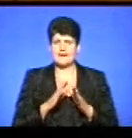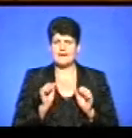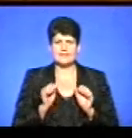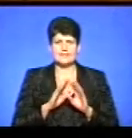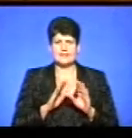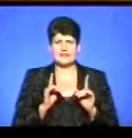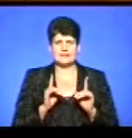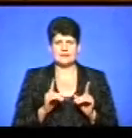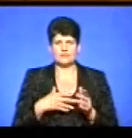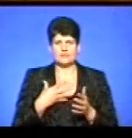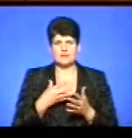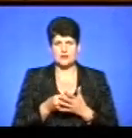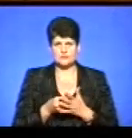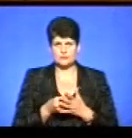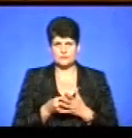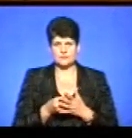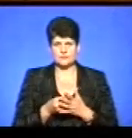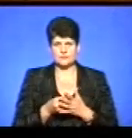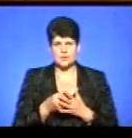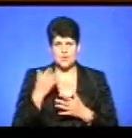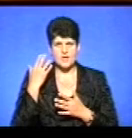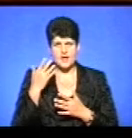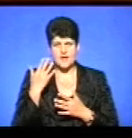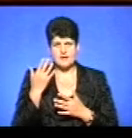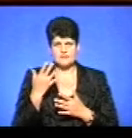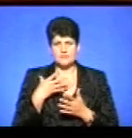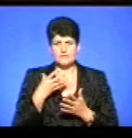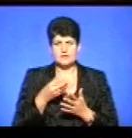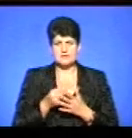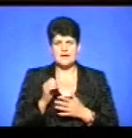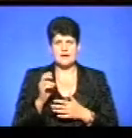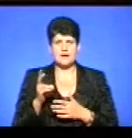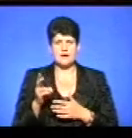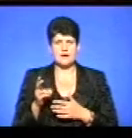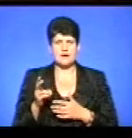тільки власній уяві і власному его.